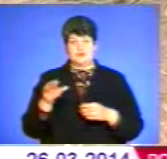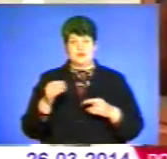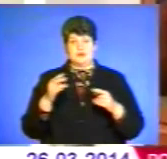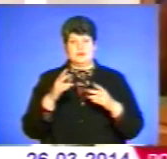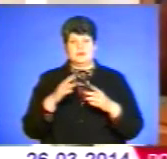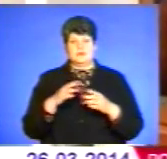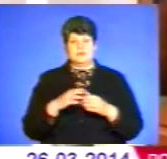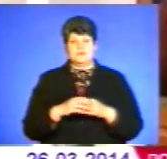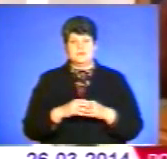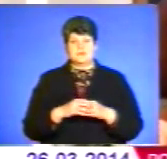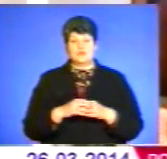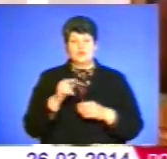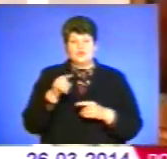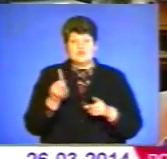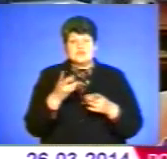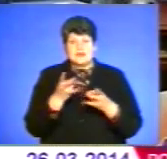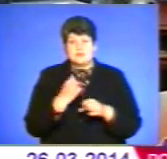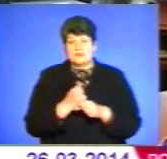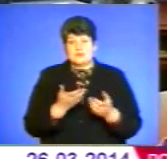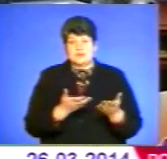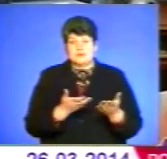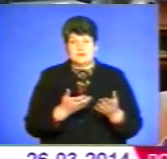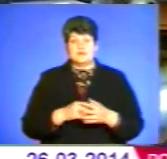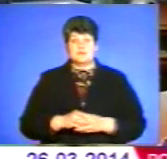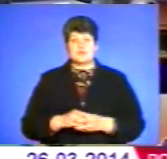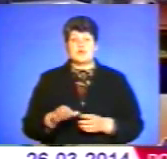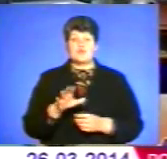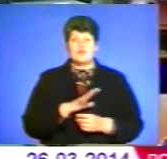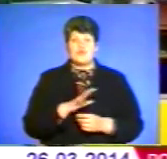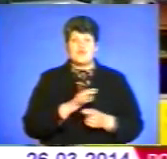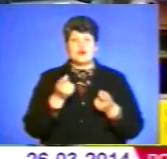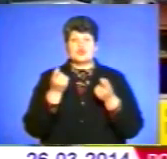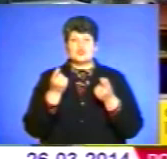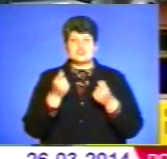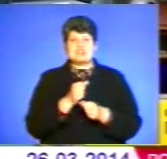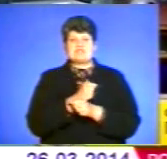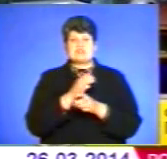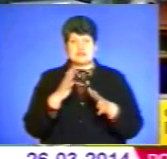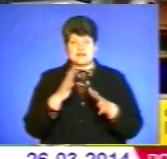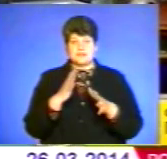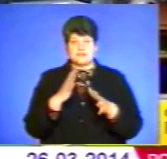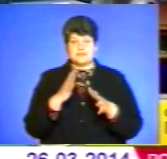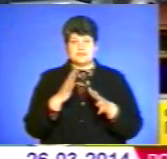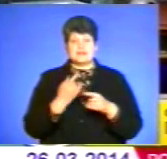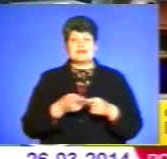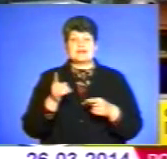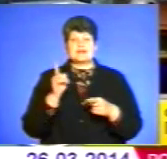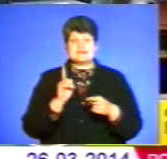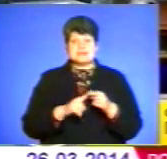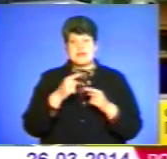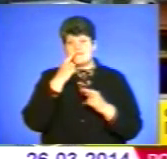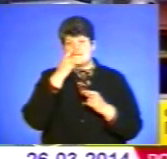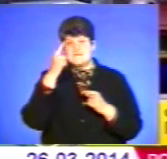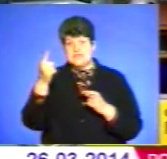подвір'я зайти. Тут щось треба робити. Бувають трошки взриви, ви розумієте, це хоча віддаль від